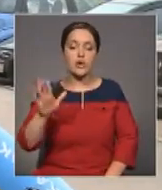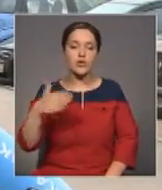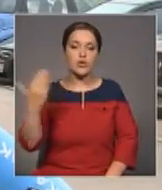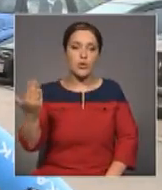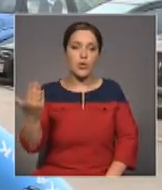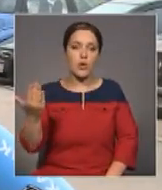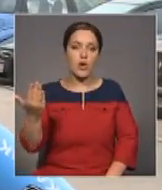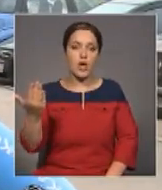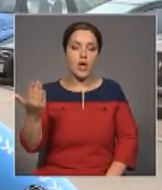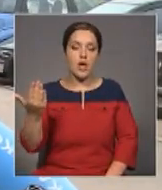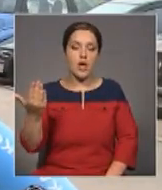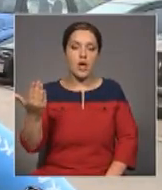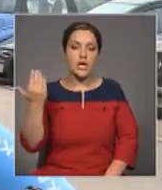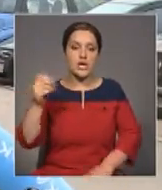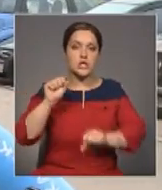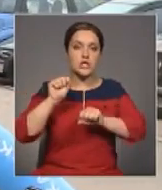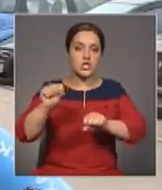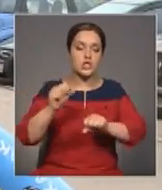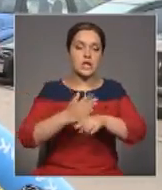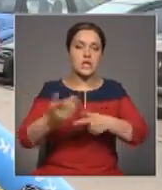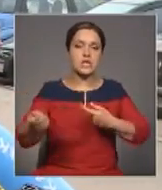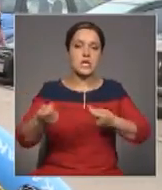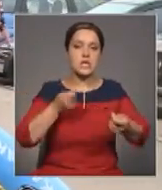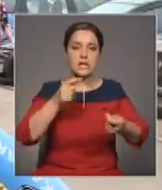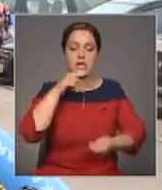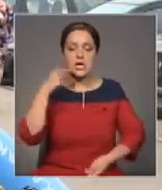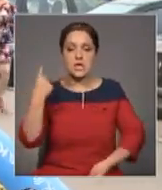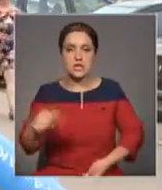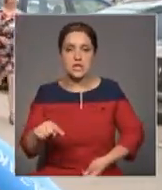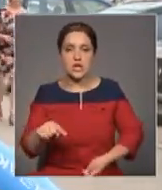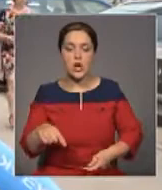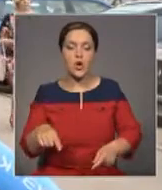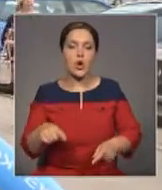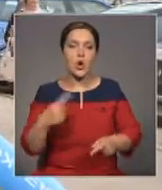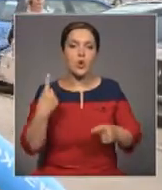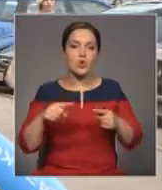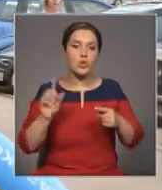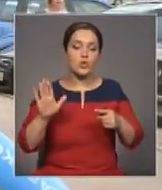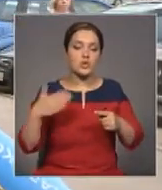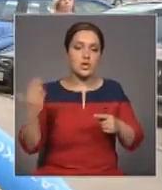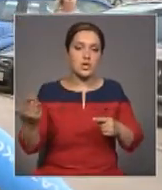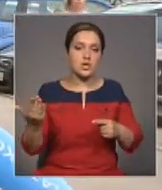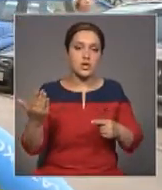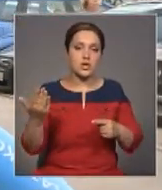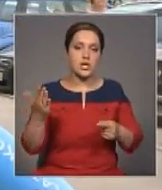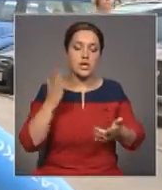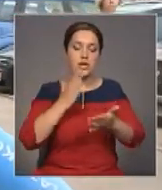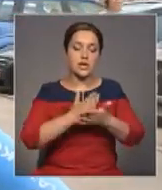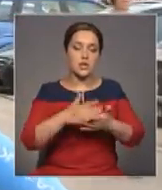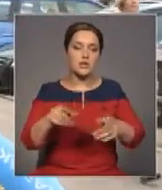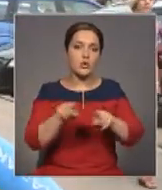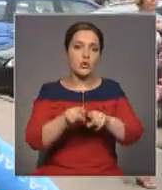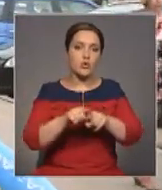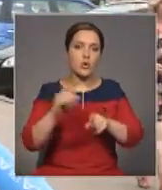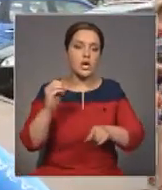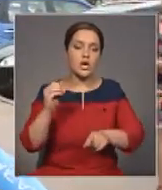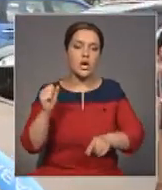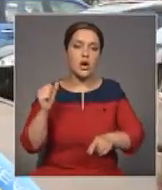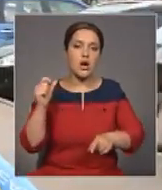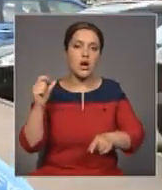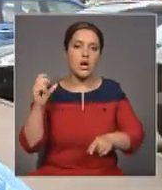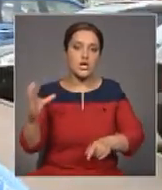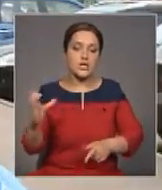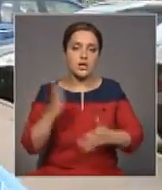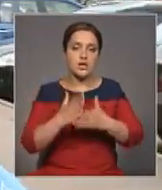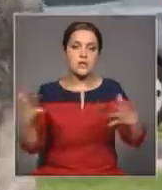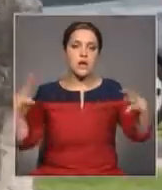влияние защиты рынка российского, да, внешнеэкономических. С другой стороны, это в том числе и влияние интеграции с